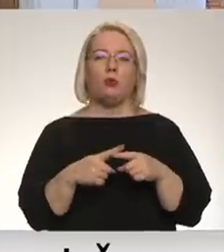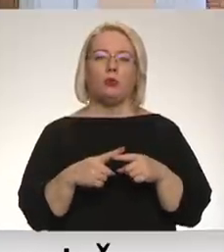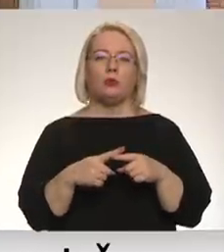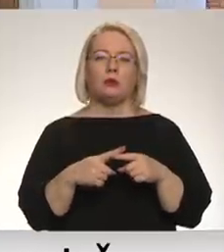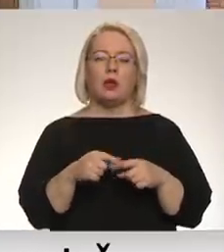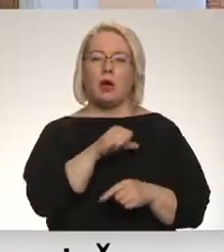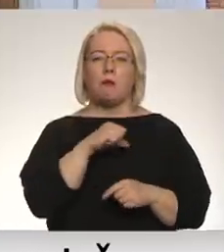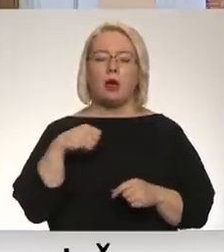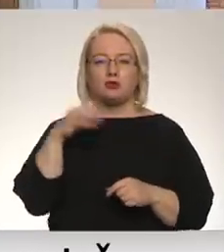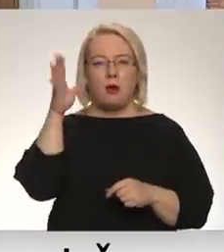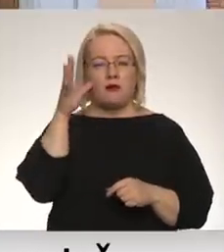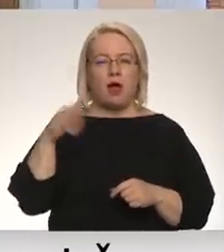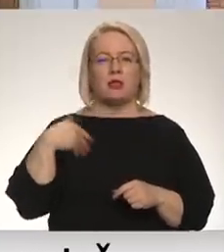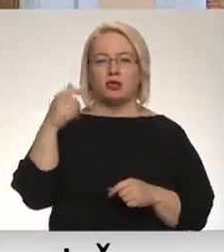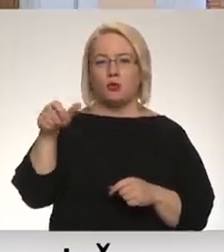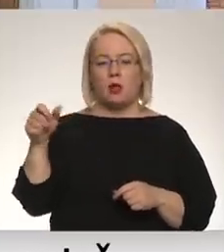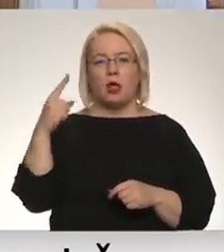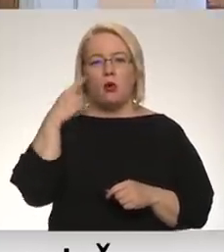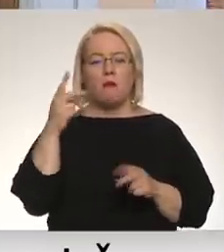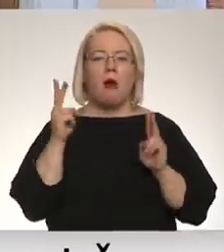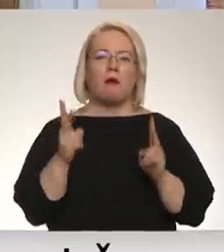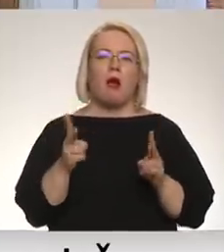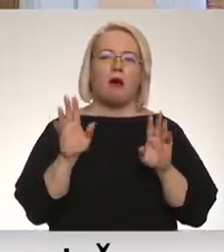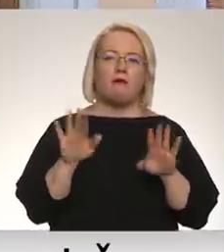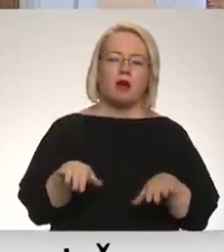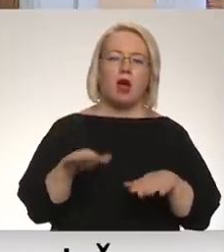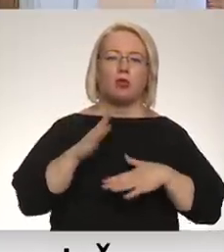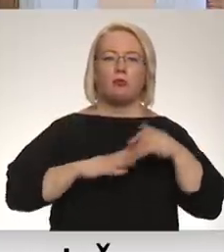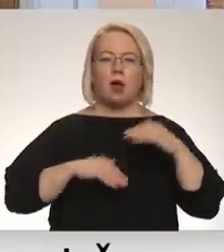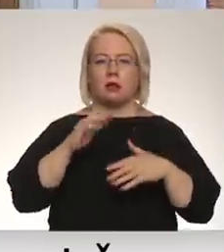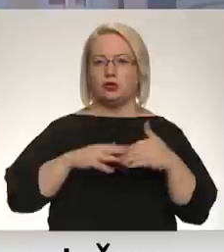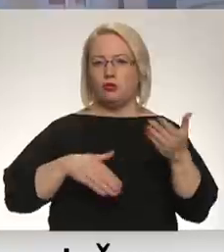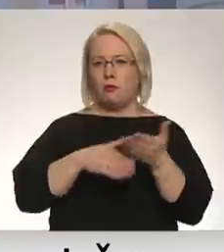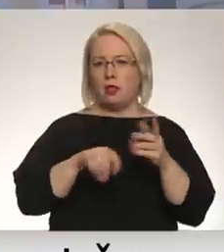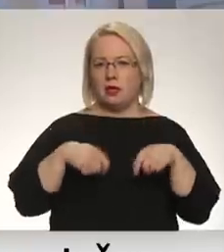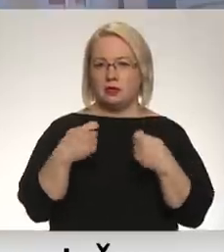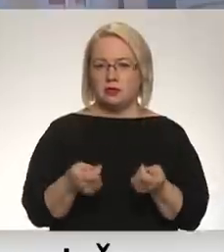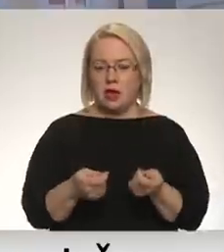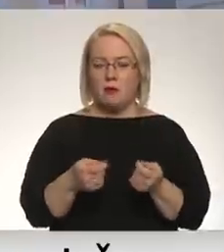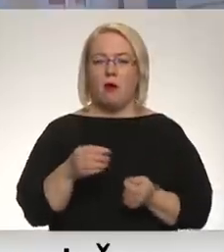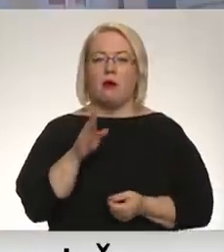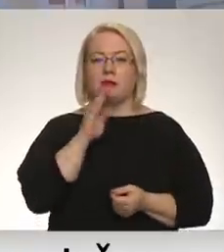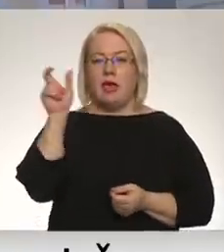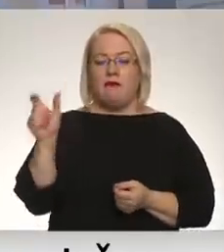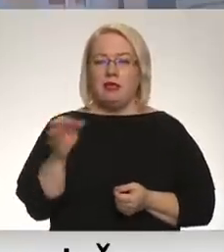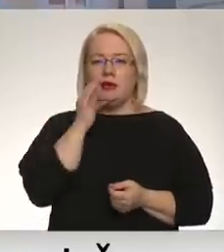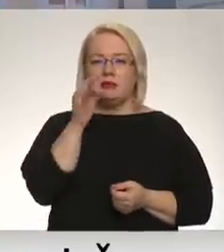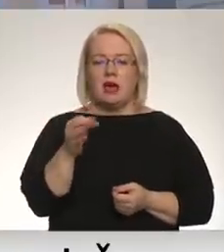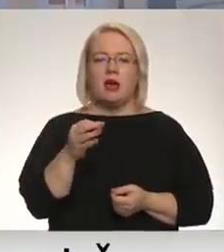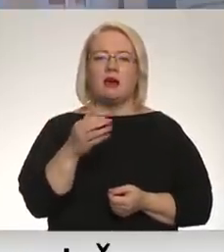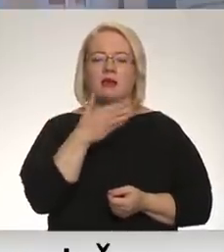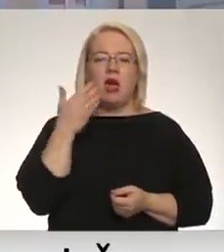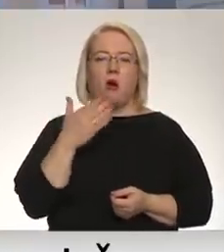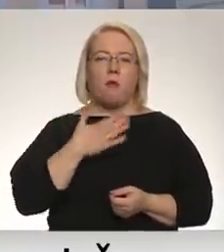Pašpārvaldes audzēkņi domā par to, kādu mēs varētu varbūt praktisku palīdzību. Inkluna Kokina piebilst kādu nepatīku par